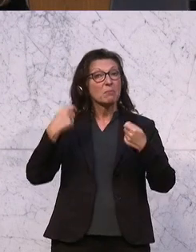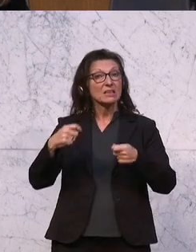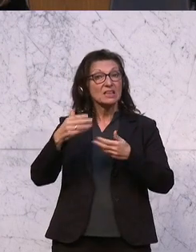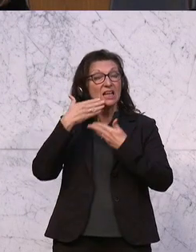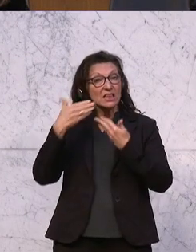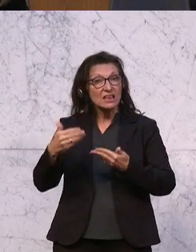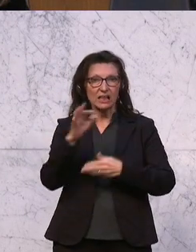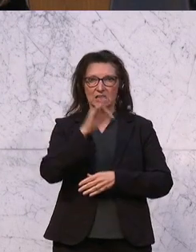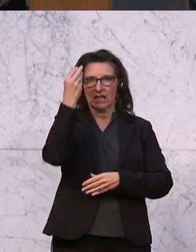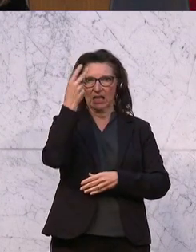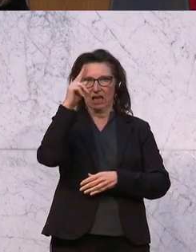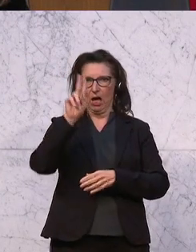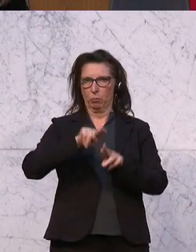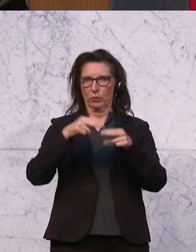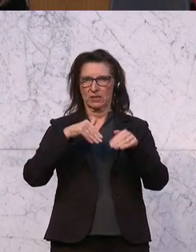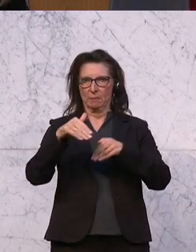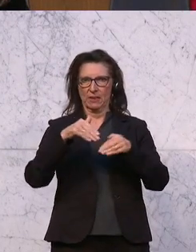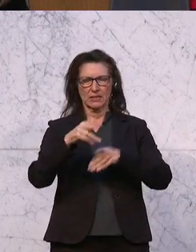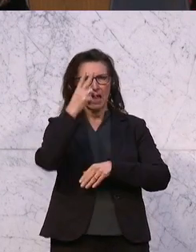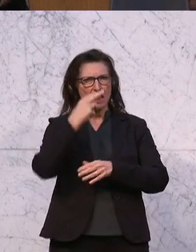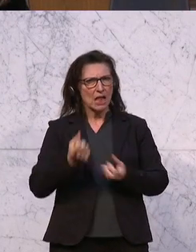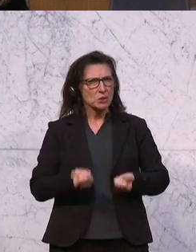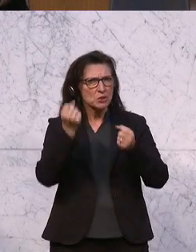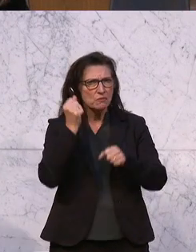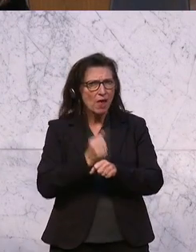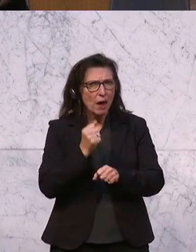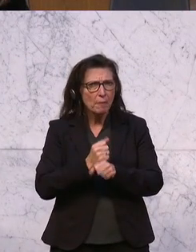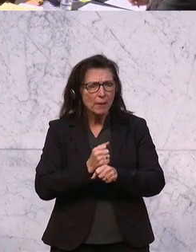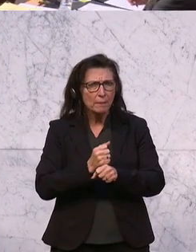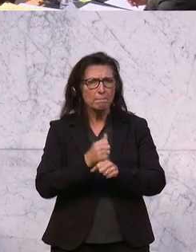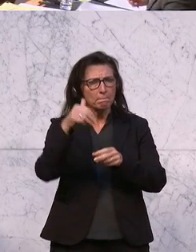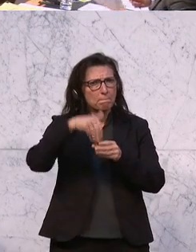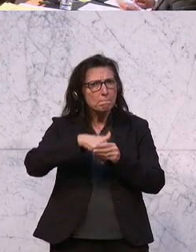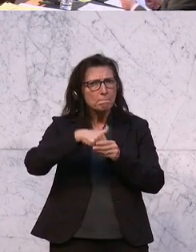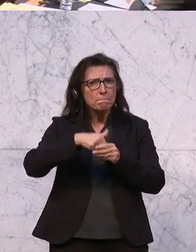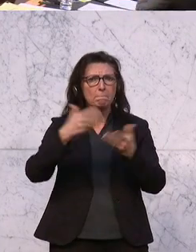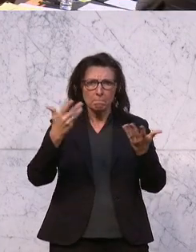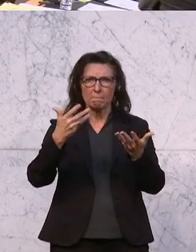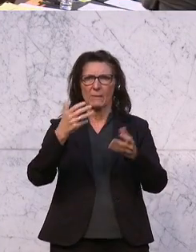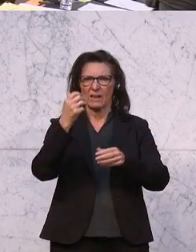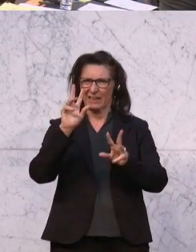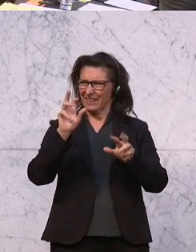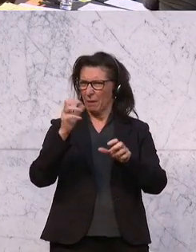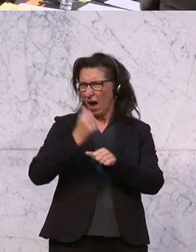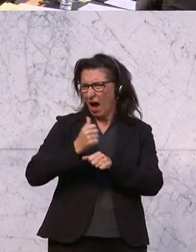Der Gesetzesantrag der Regierung sieht jetzt aber vor, dass er bei 3,8 Prozent eingefroren bleiben soll.